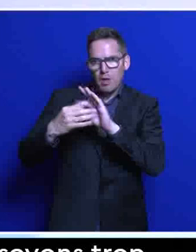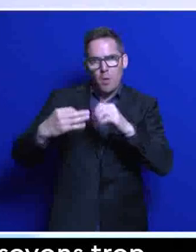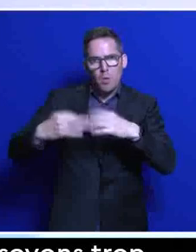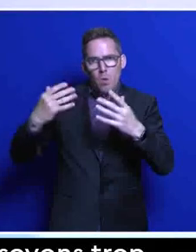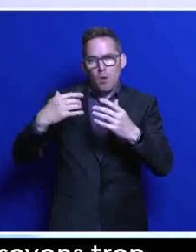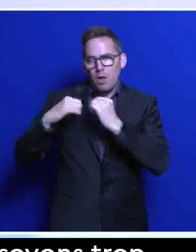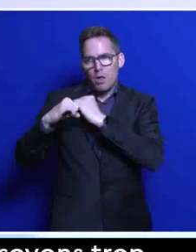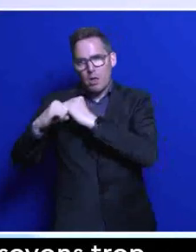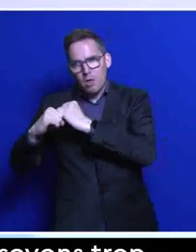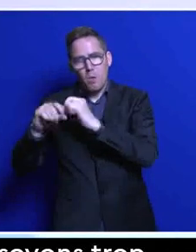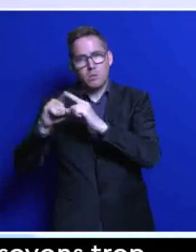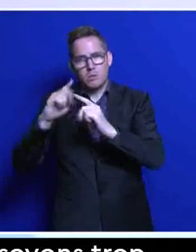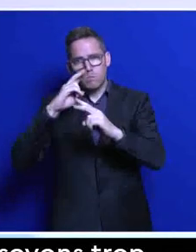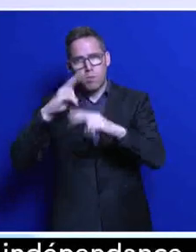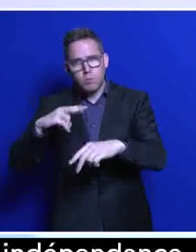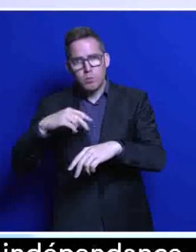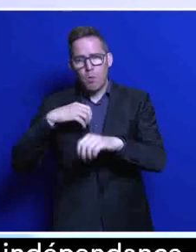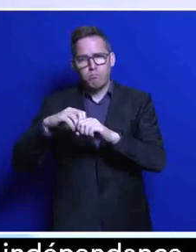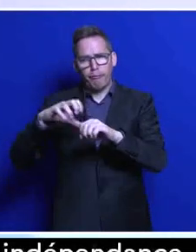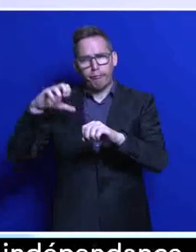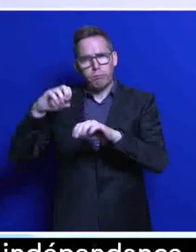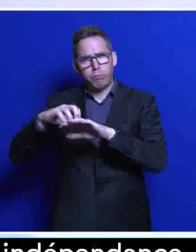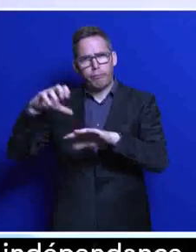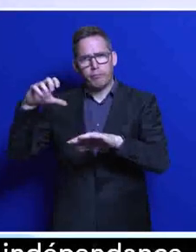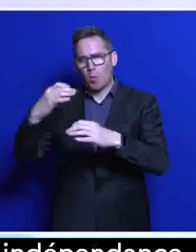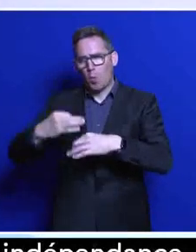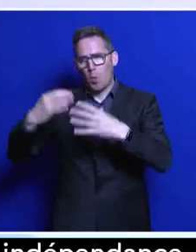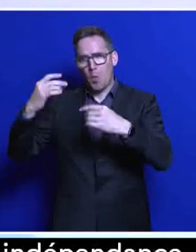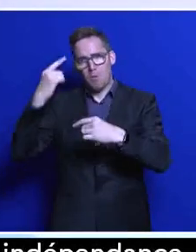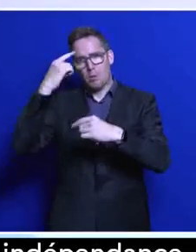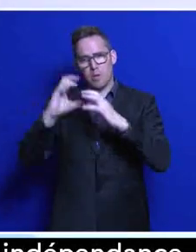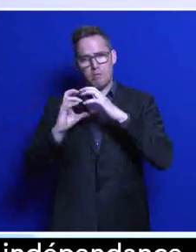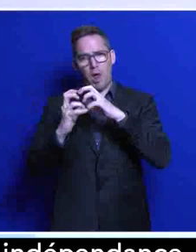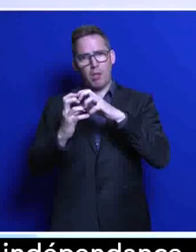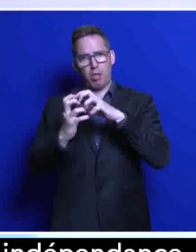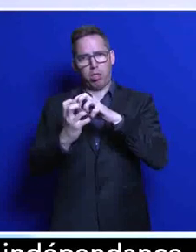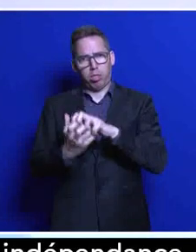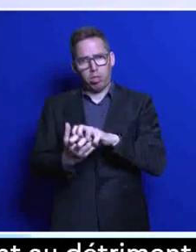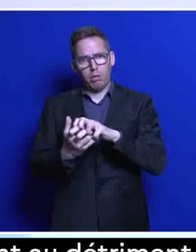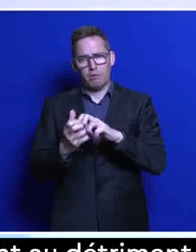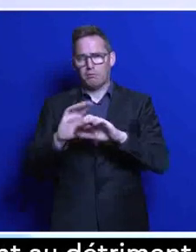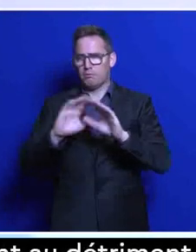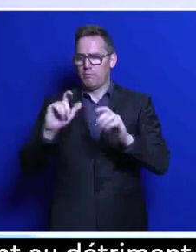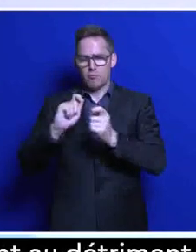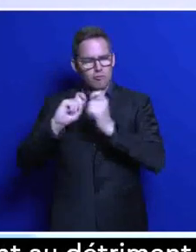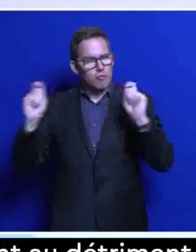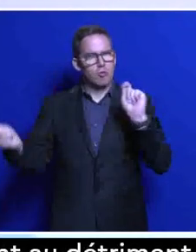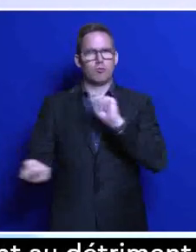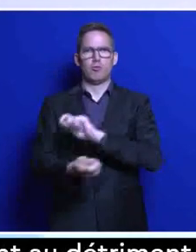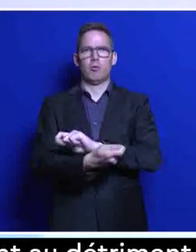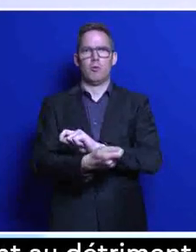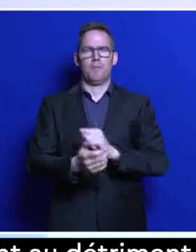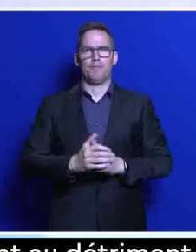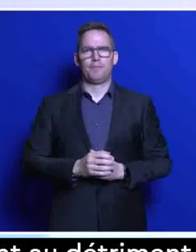détriment des émissions de CO2 et au détriment de la planète. C'est le premier grand changement. Le